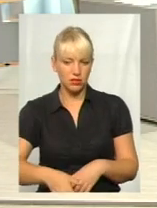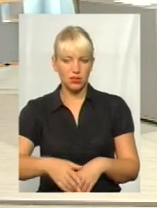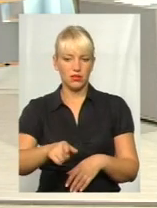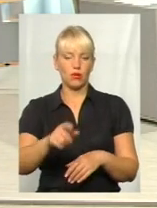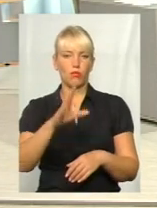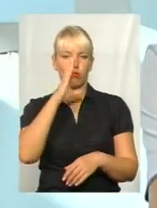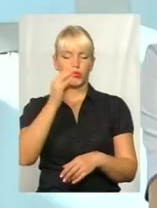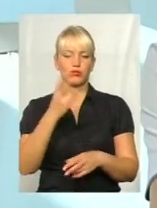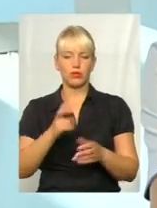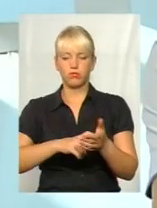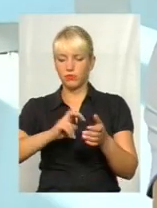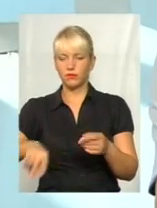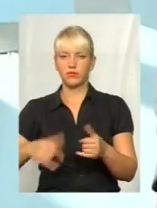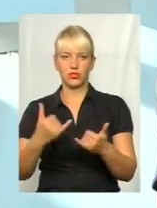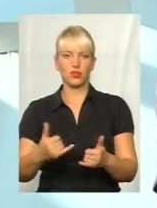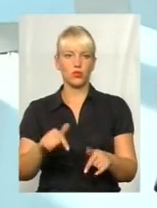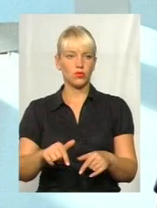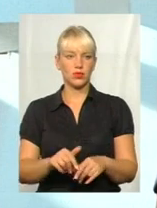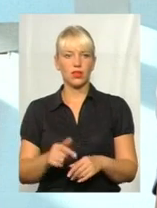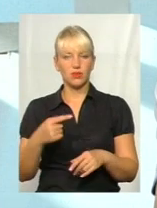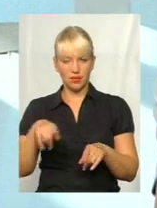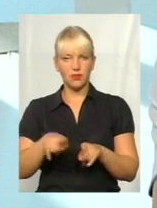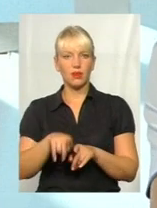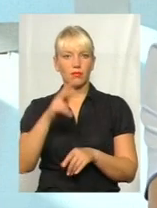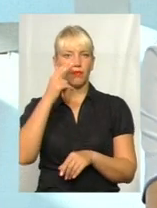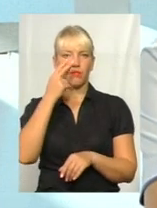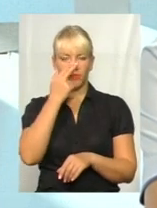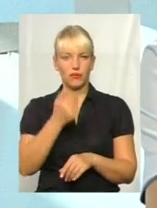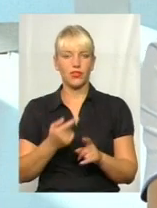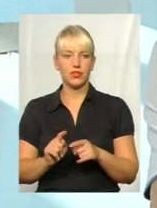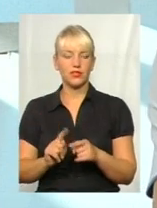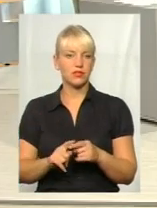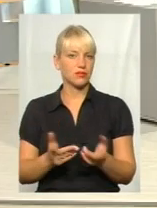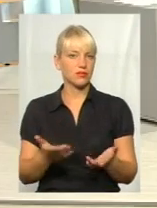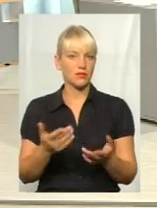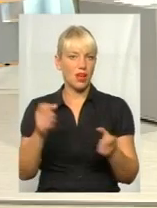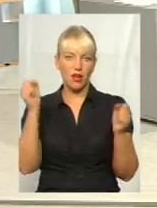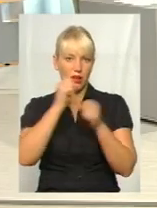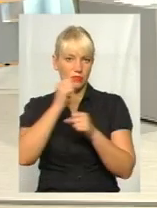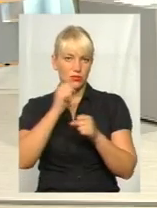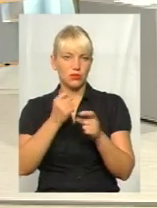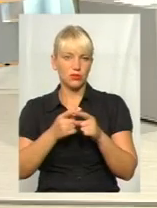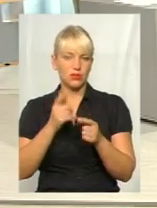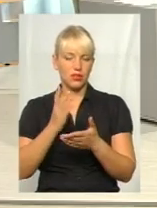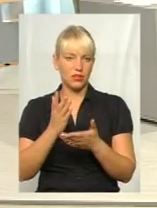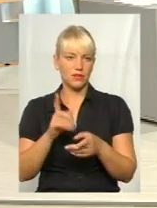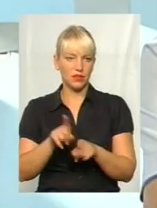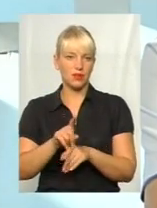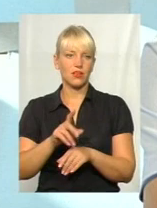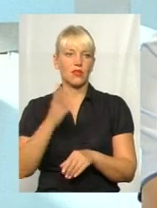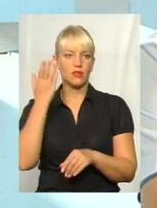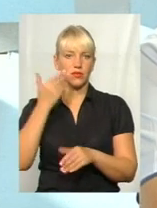маршрутка зупинитися, я маю в ній. І ви знаєте, іноді це вже доходить до смішних ситуацій, коли ми працюємо